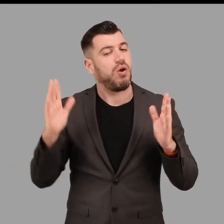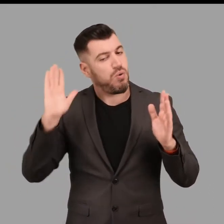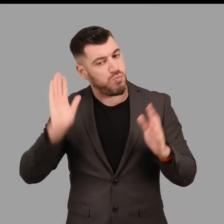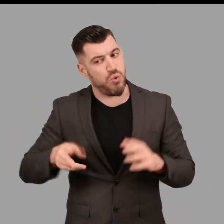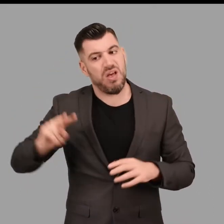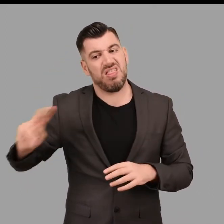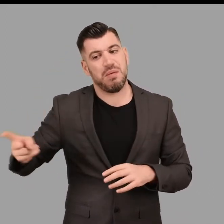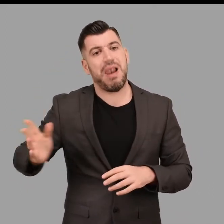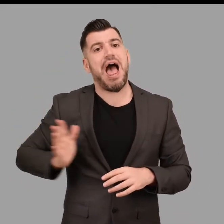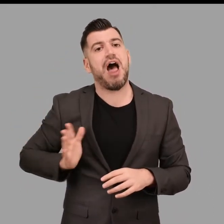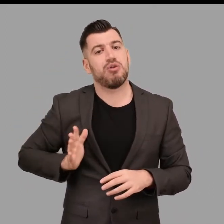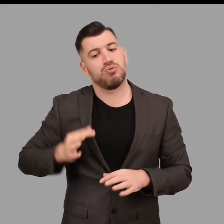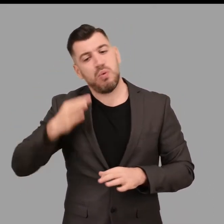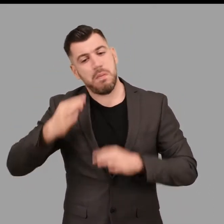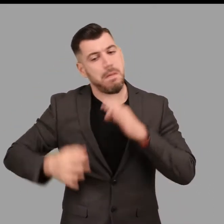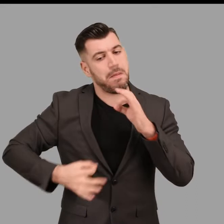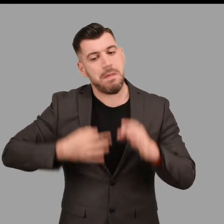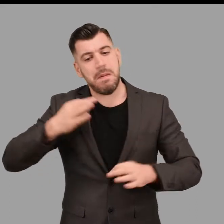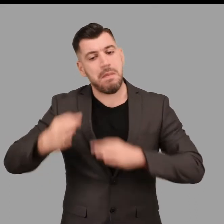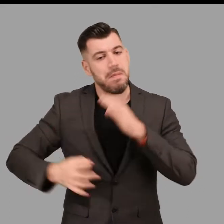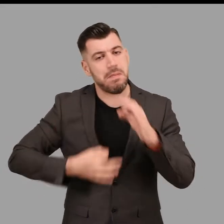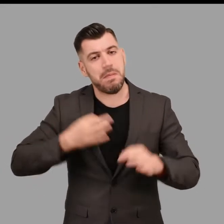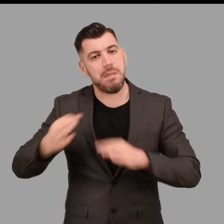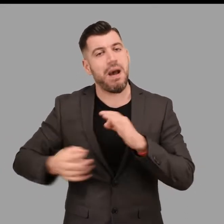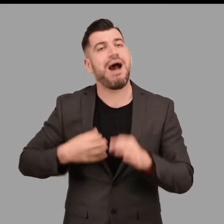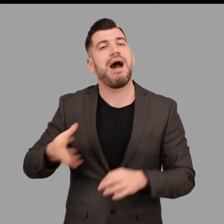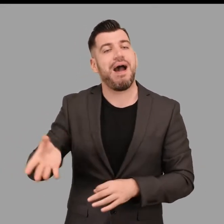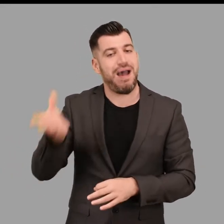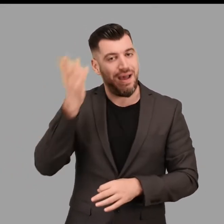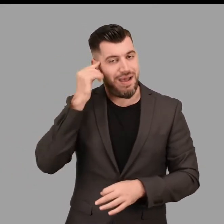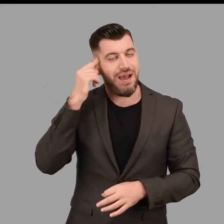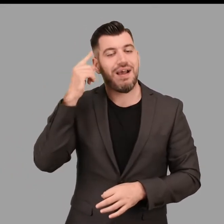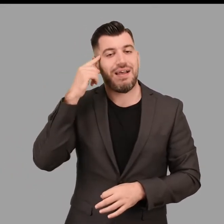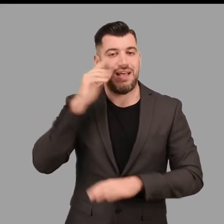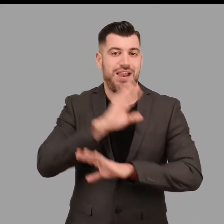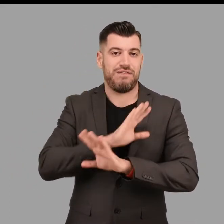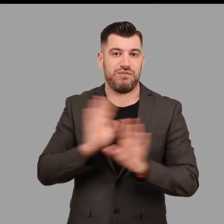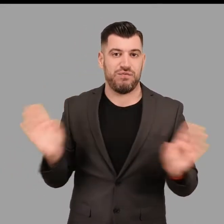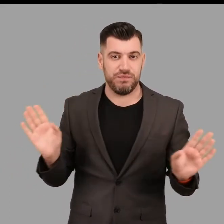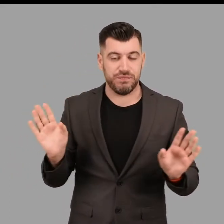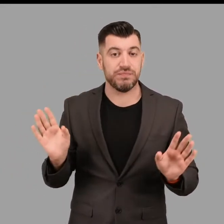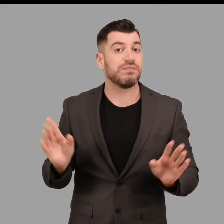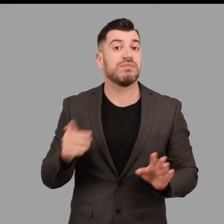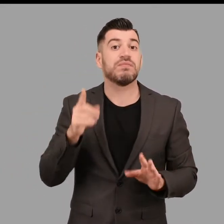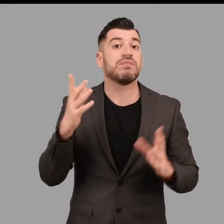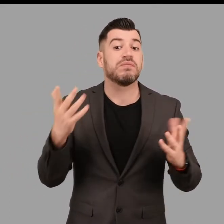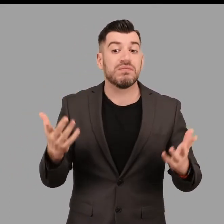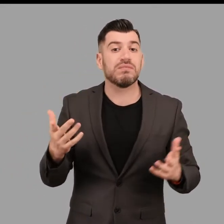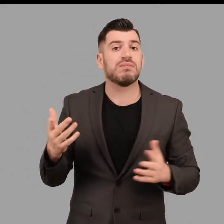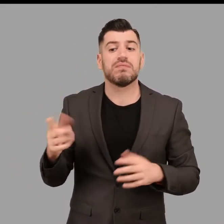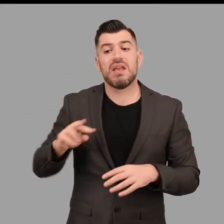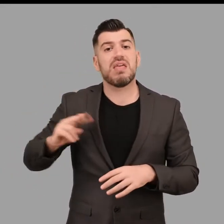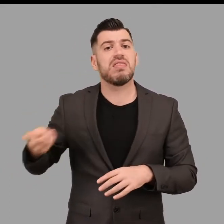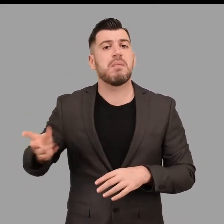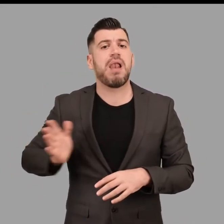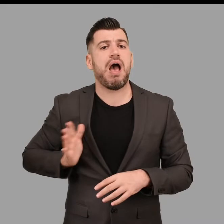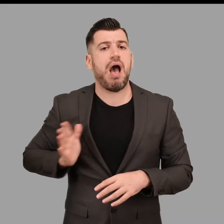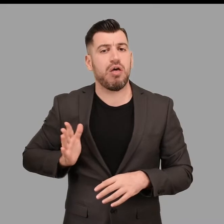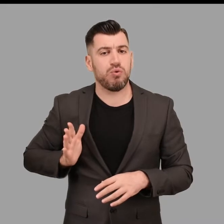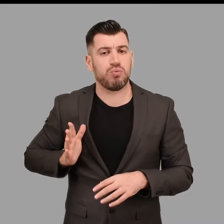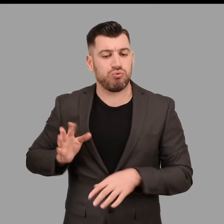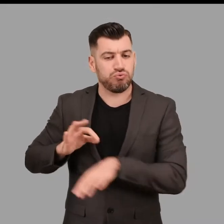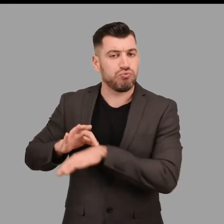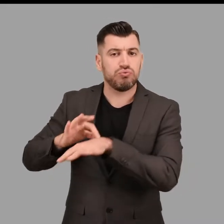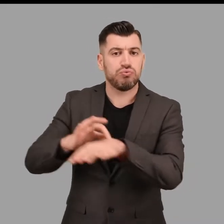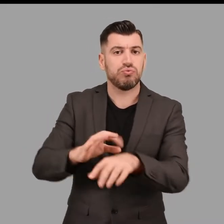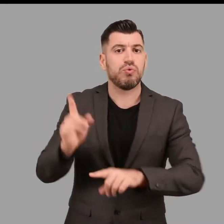πληροφορίες και συμβάλλουν στη διαμόρφωση της τελικής ερμηνείας. Στην προκειμένη περίπτωση, τη μεσολάβηση αυτή για την παροχή πληροφοριών